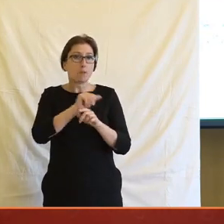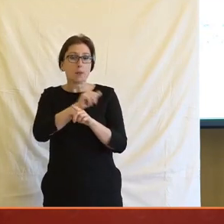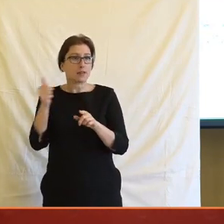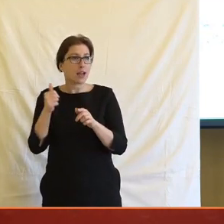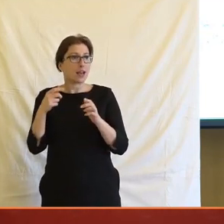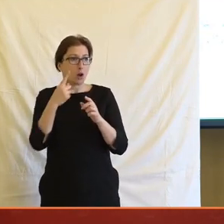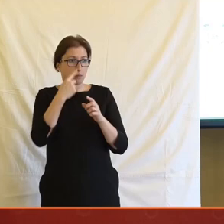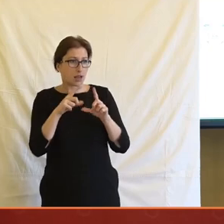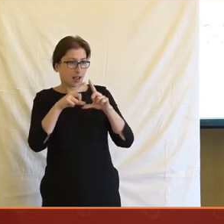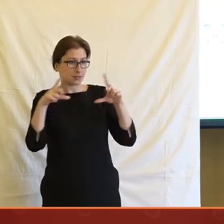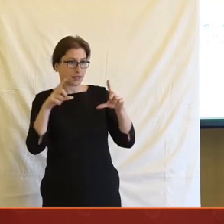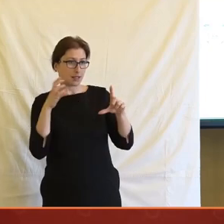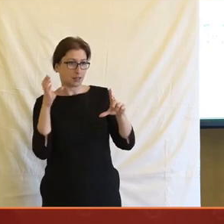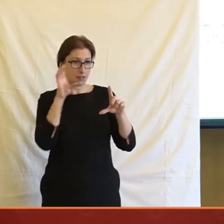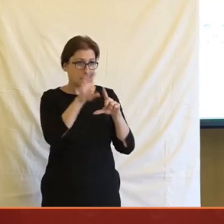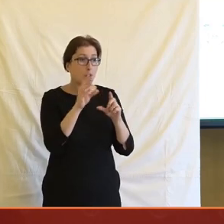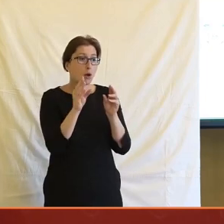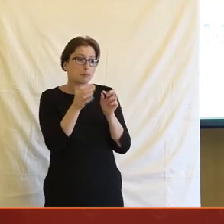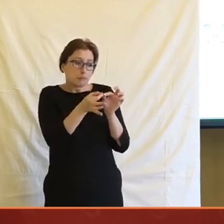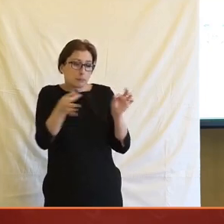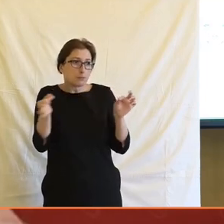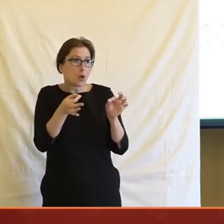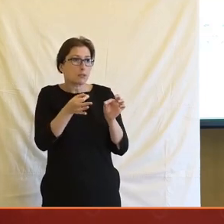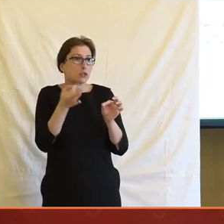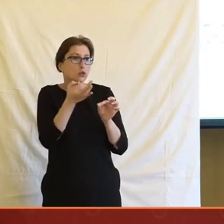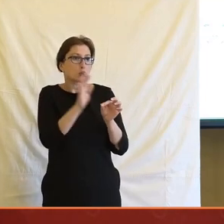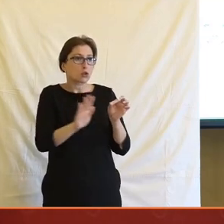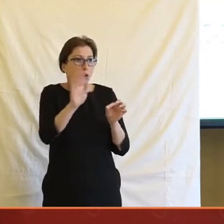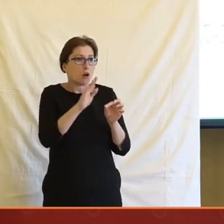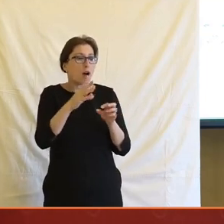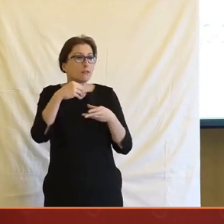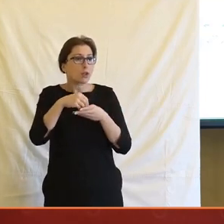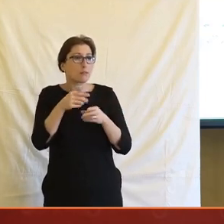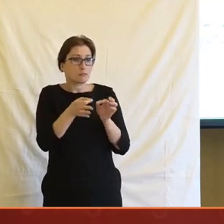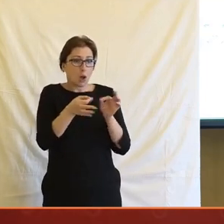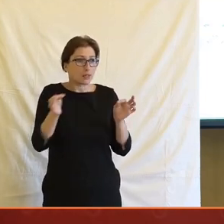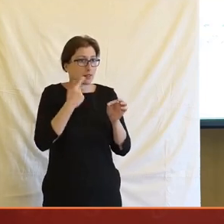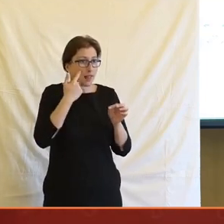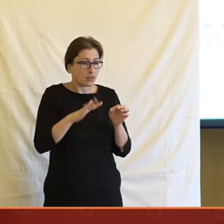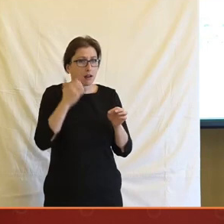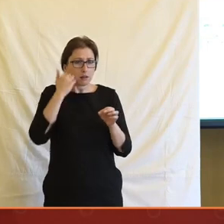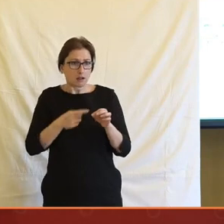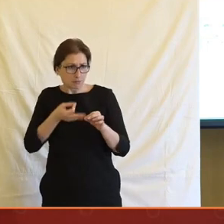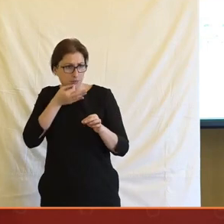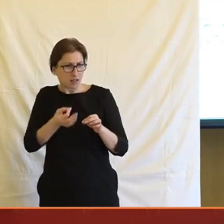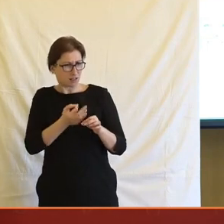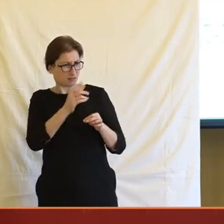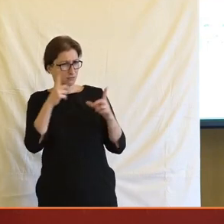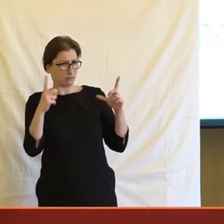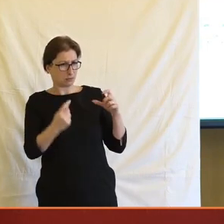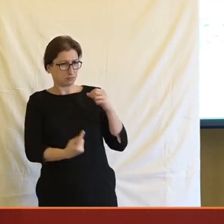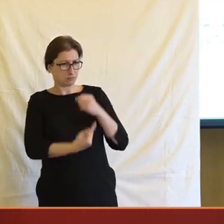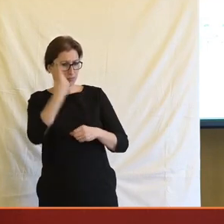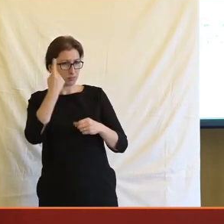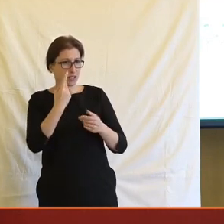označili dost jako nedostatečně, ona sice byla popsaná, ale zobrazovalo se to jenom v některých kontextech ten popis, takže lidi logicky měli otázky, protože to